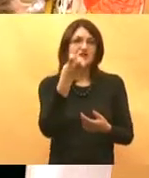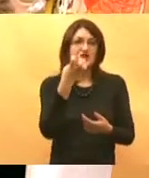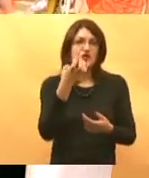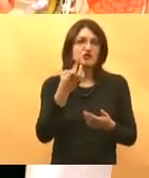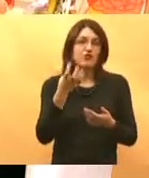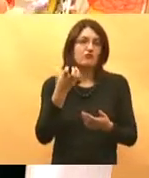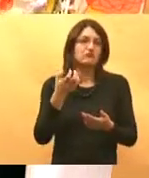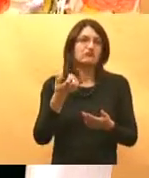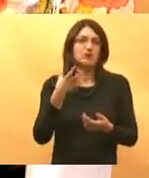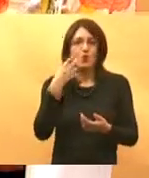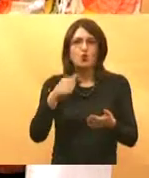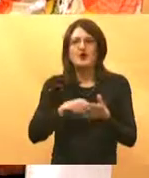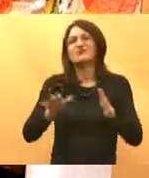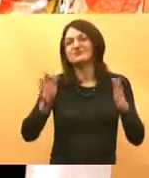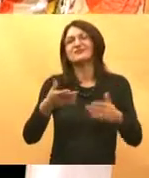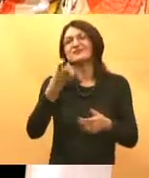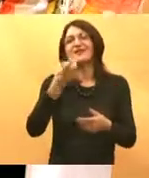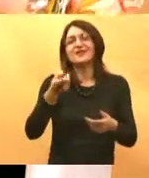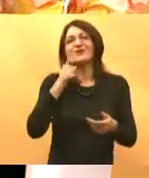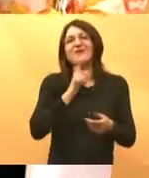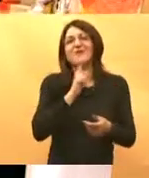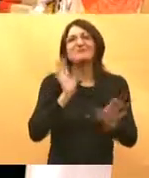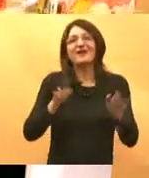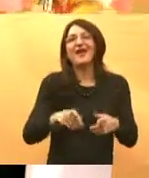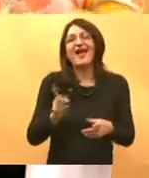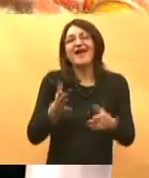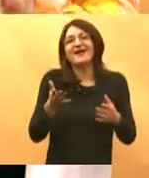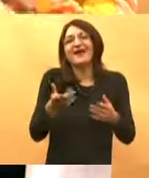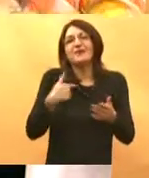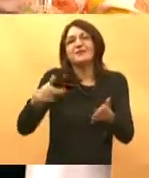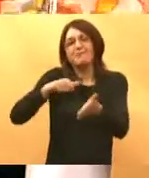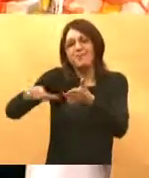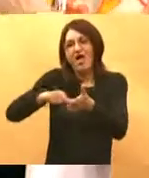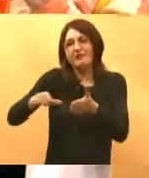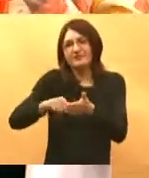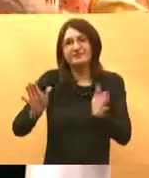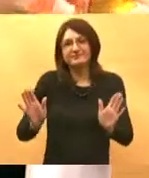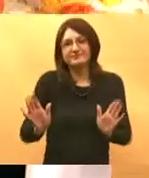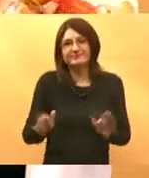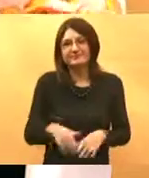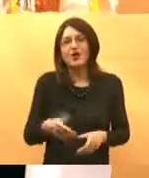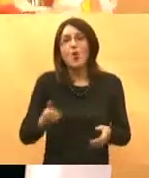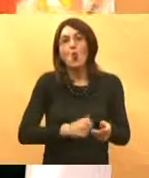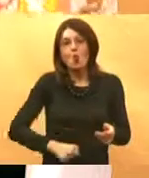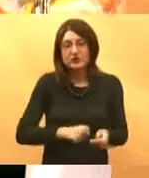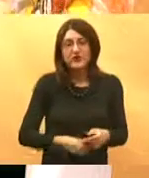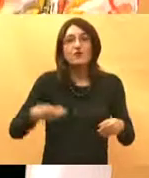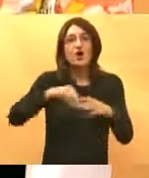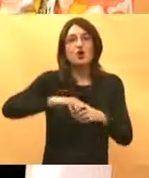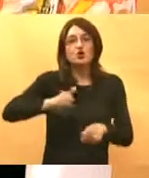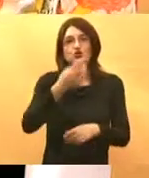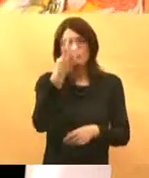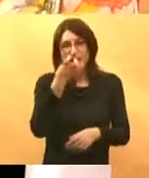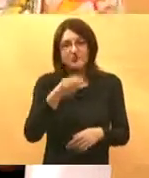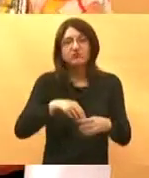pregledi sve nisla sam konzultaciju dobro nisla da do ako je ultrazvuk je od 400 kuna pa ako je ovo